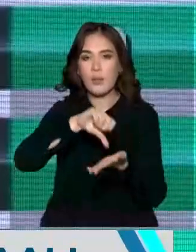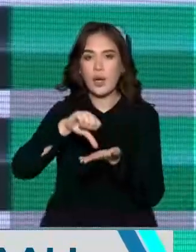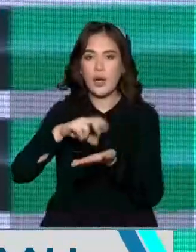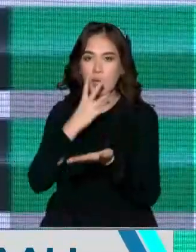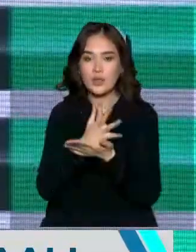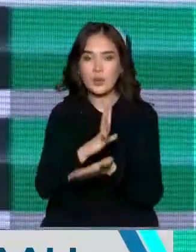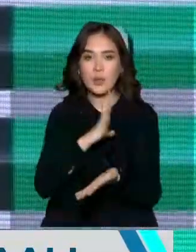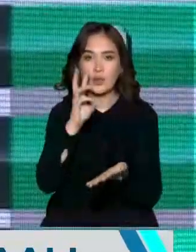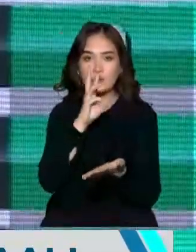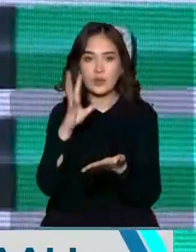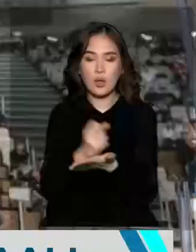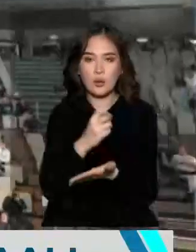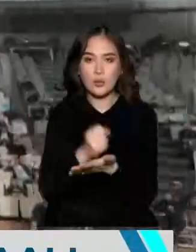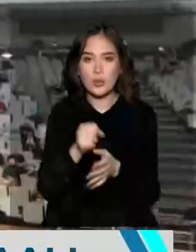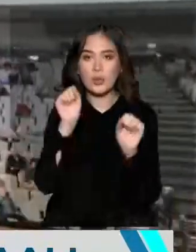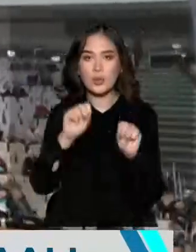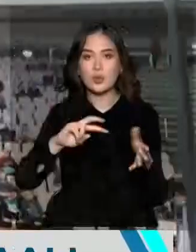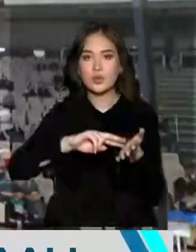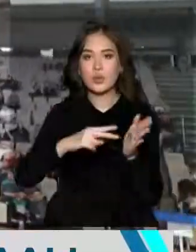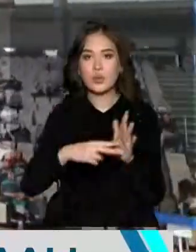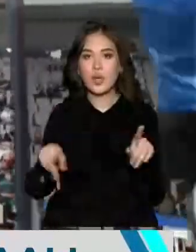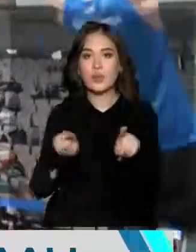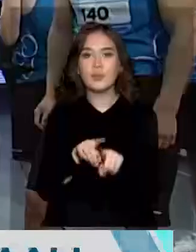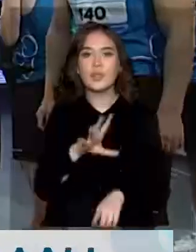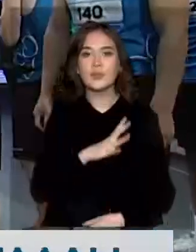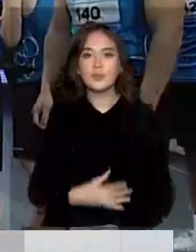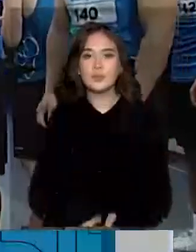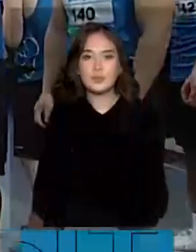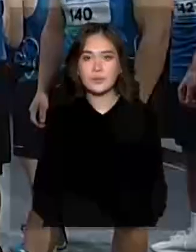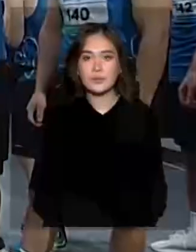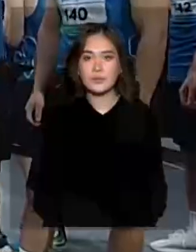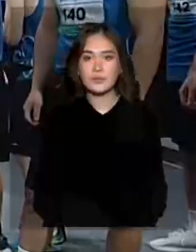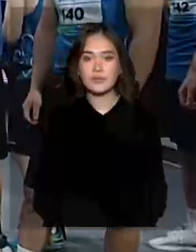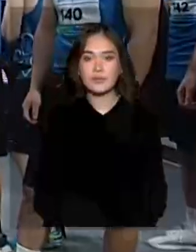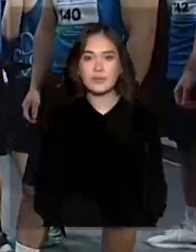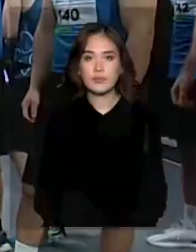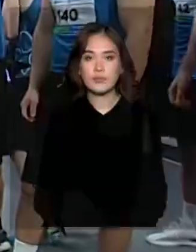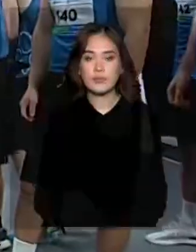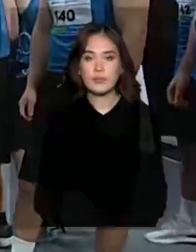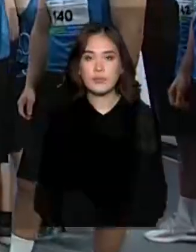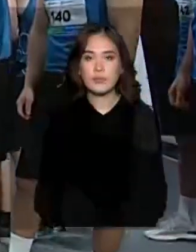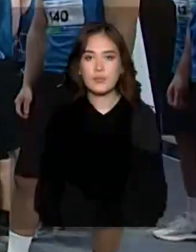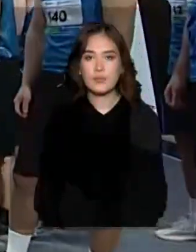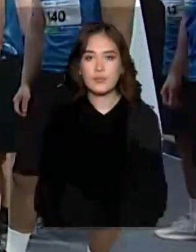Тіпті табыз табуға болатындай жоба ғайналды. Нысаналы ғыл Науырыз Базаров жібек жолы.